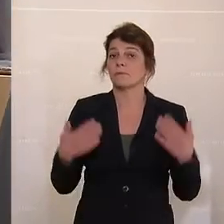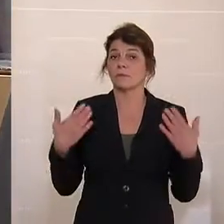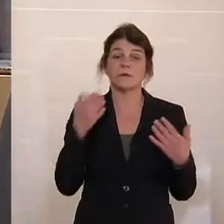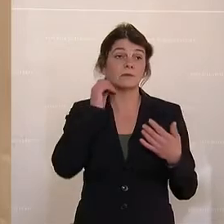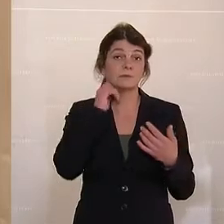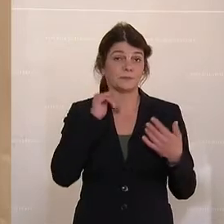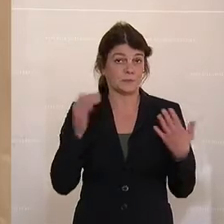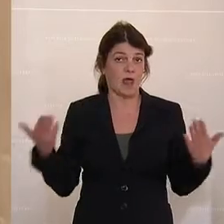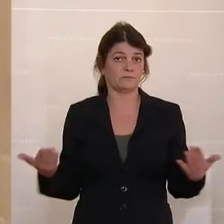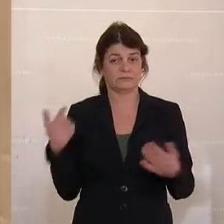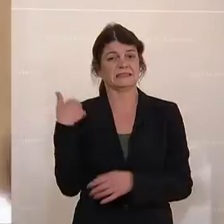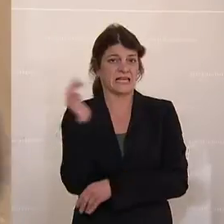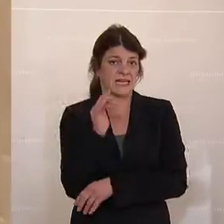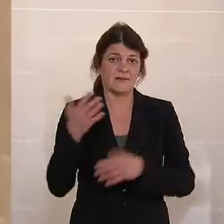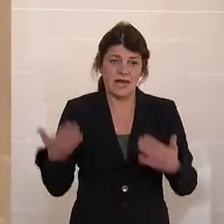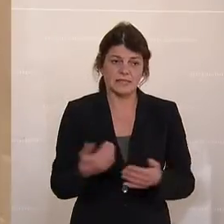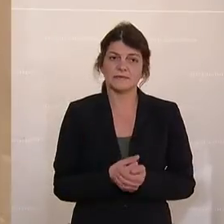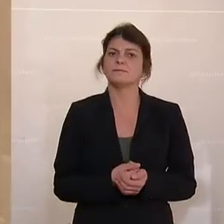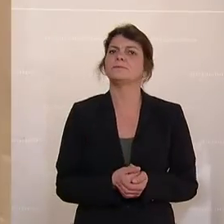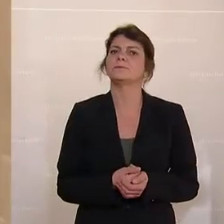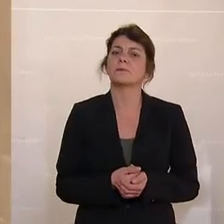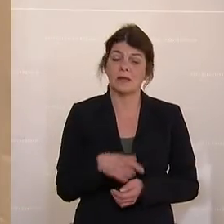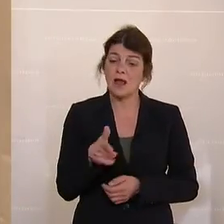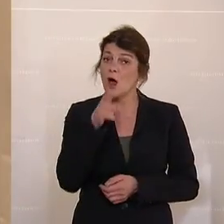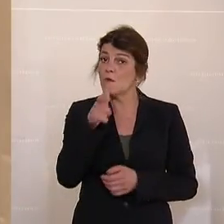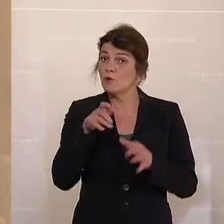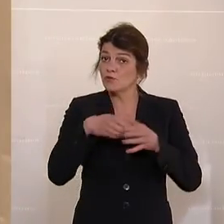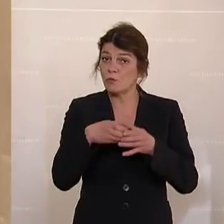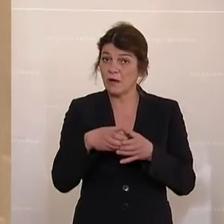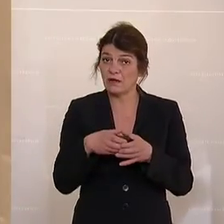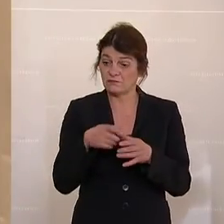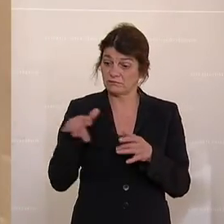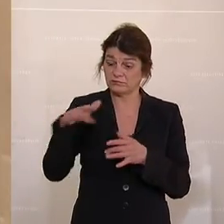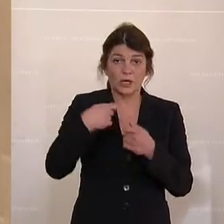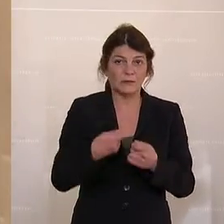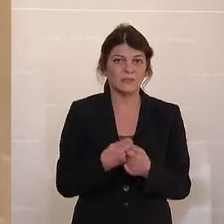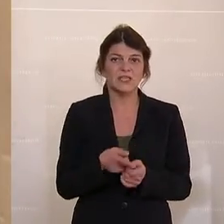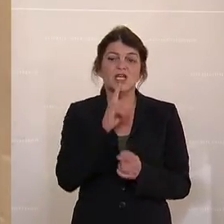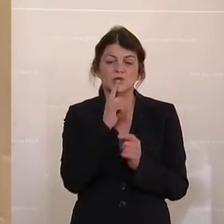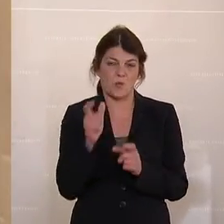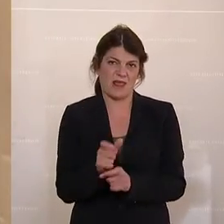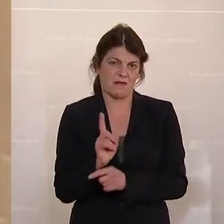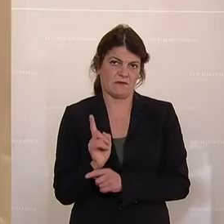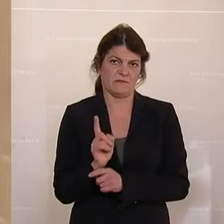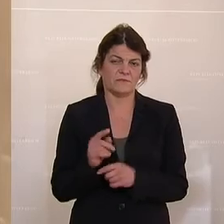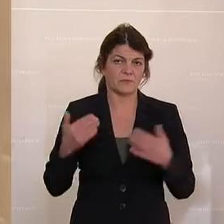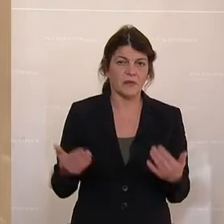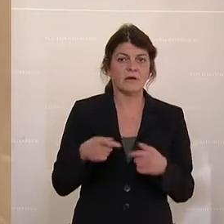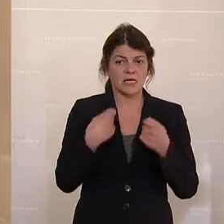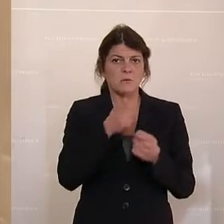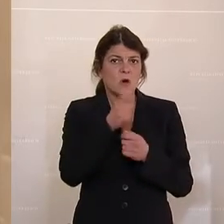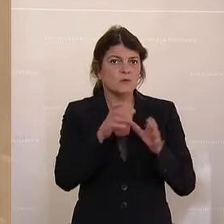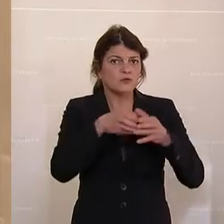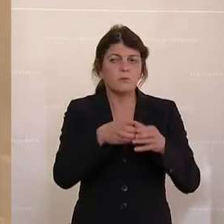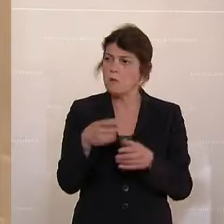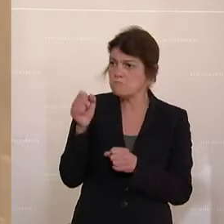Ja, wir kritisieren daran, dass die Berufsgruppen, die in Frage kommen, dass das zu eng gefasst ist, dass man hier Berufsgruppen,